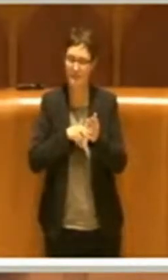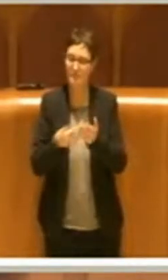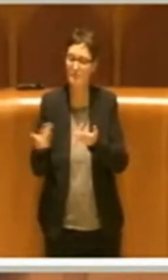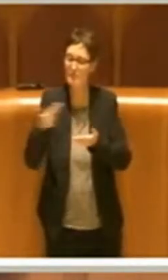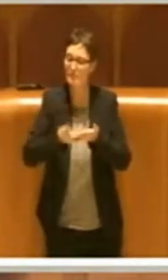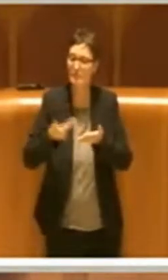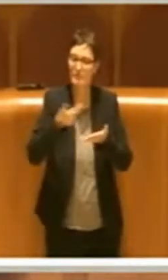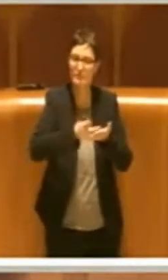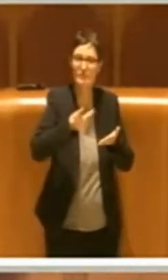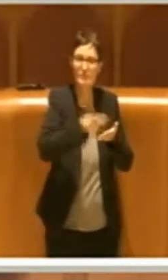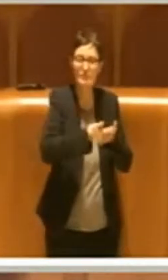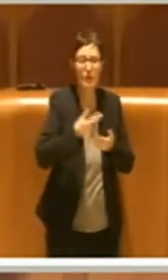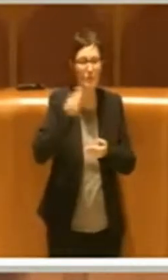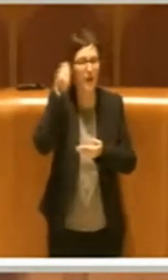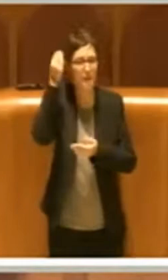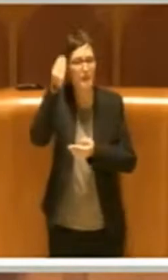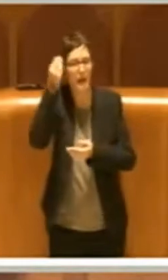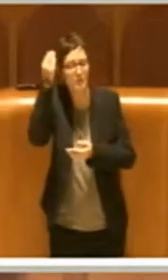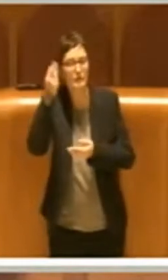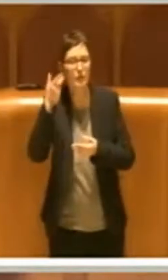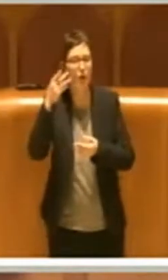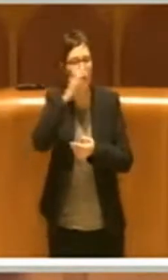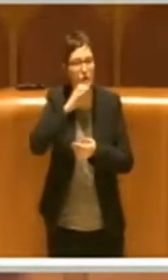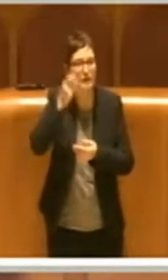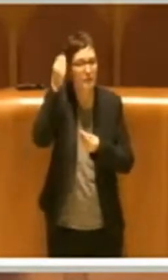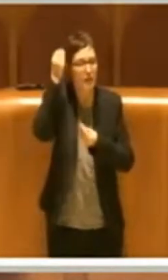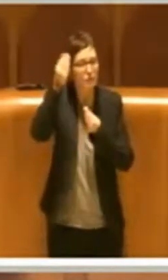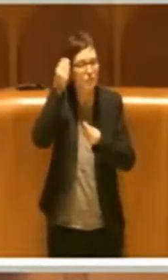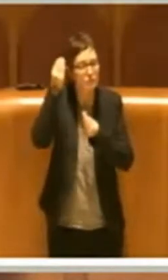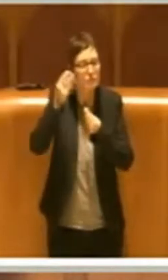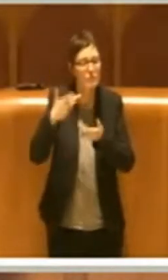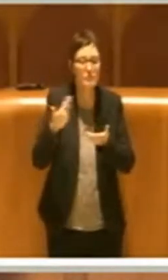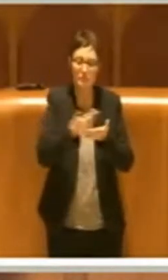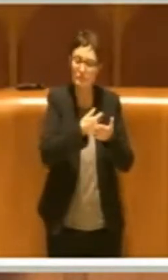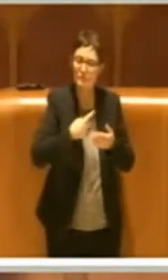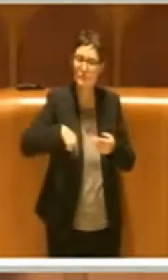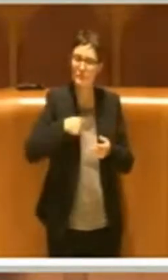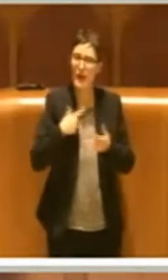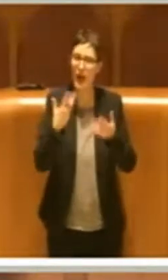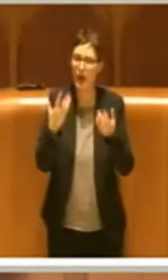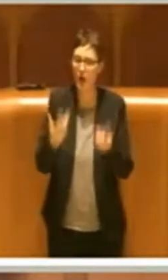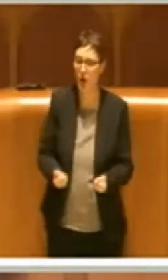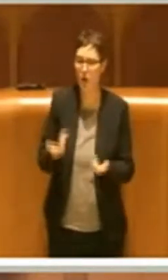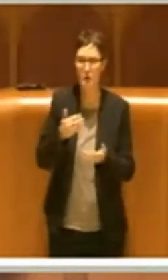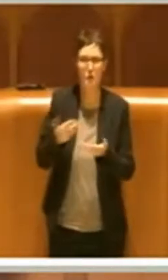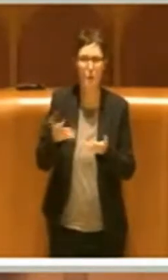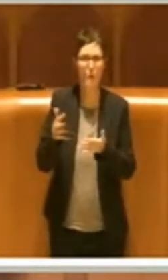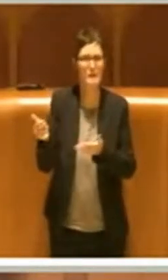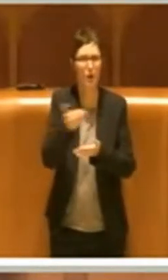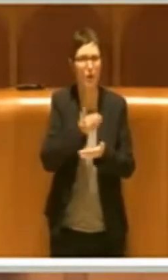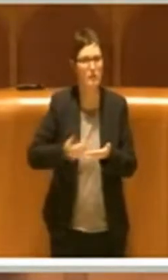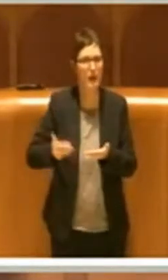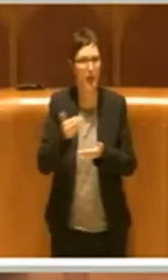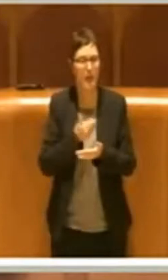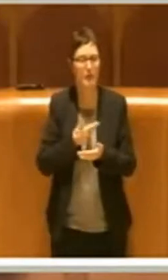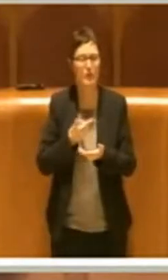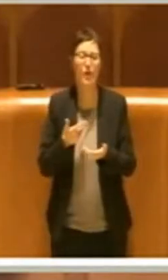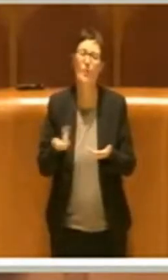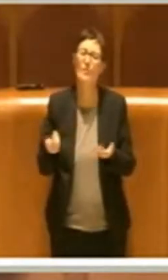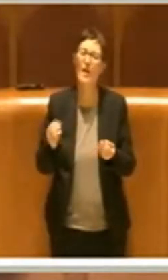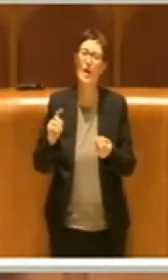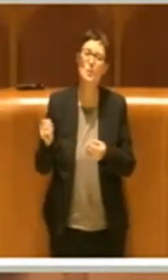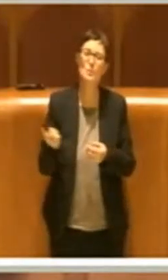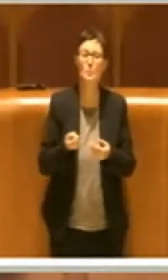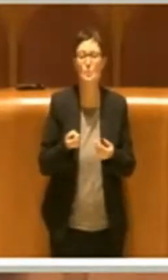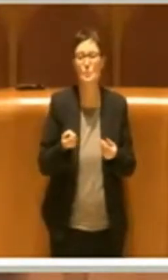osservazioni che sono state accolte per la quasi totalità, anche se non tutte verranno